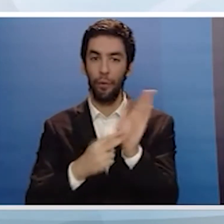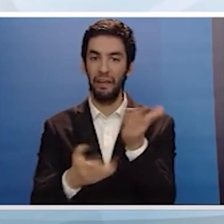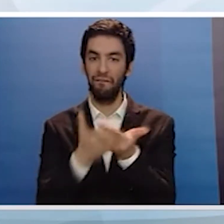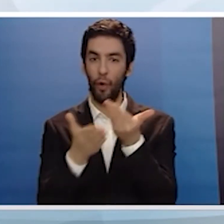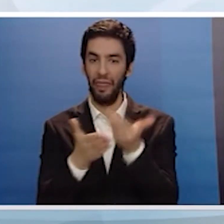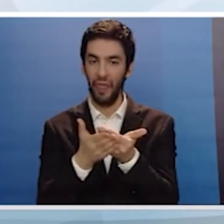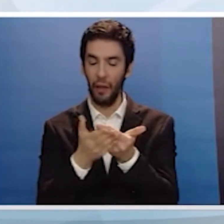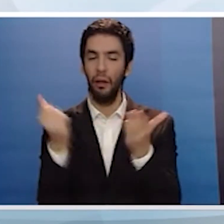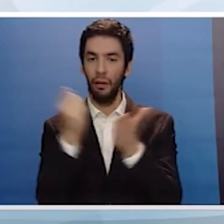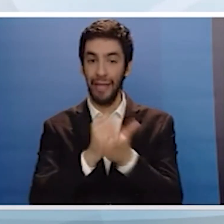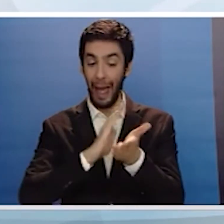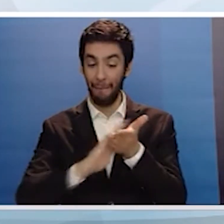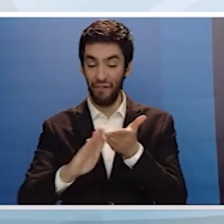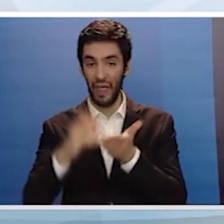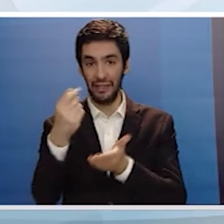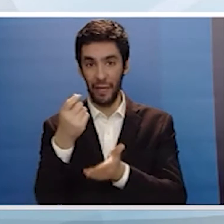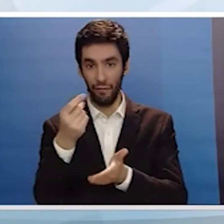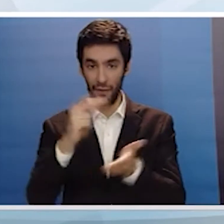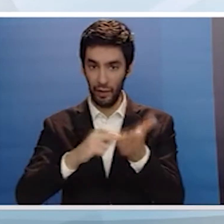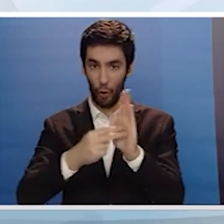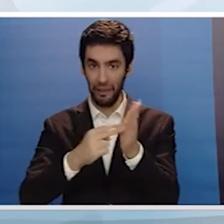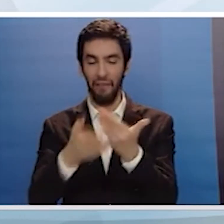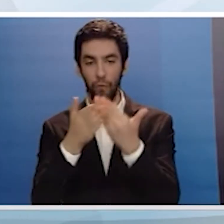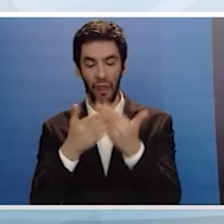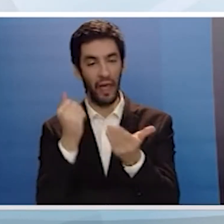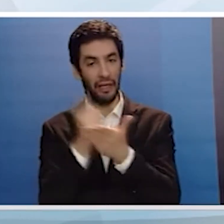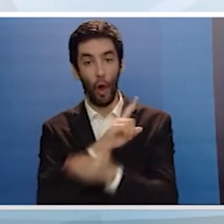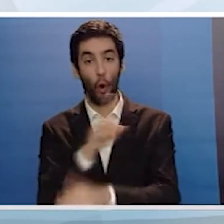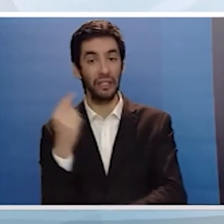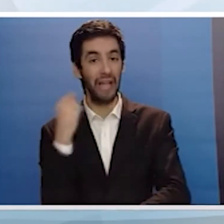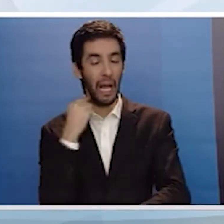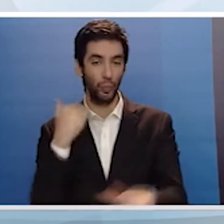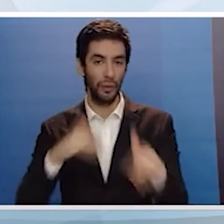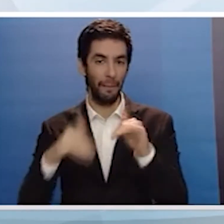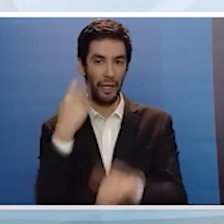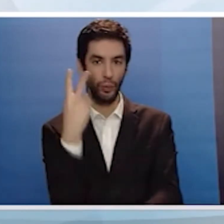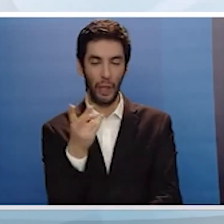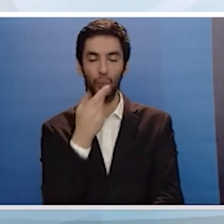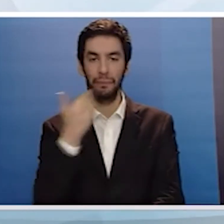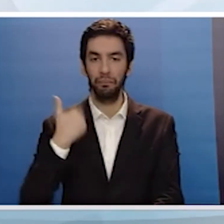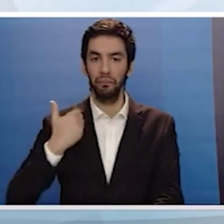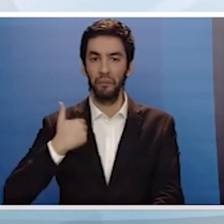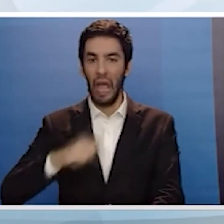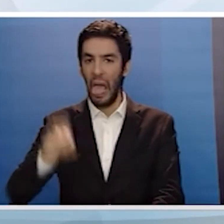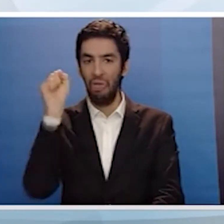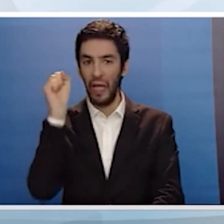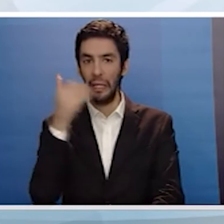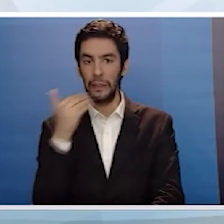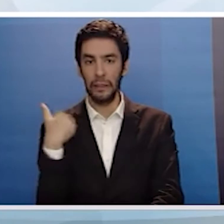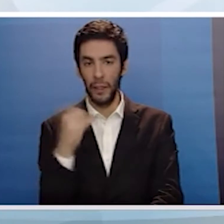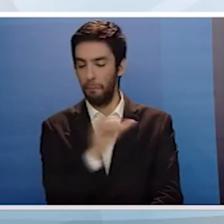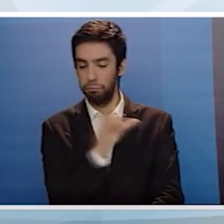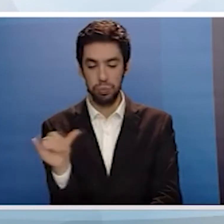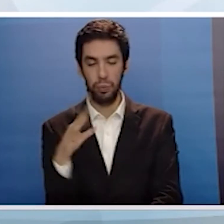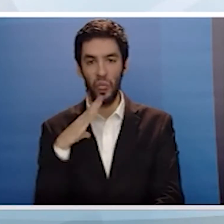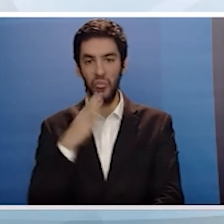ρευστότητας χωρίς επιβαρήσεις και κινδύνους απώλειας περιουσιακών στοιχείων η ΕΔΕΚ δεν πρόκειται να συμβάλλει ή και να επιτρέψει